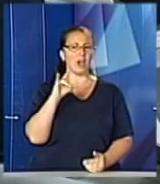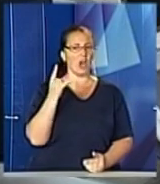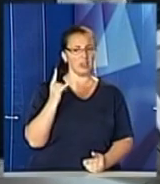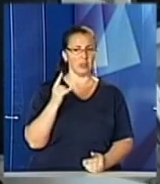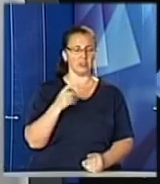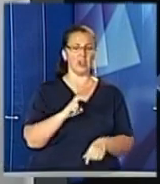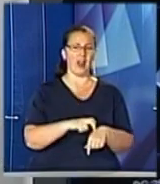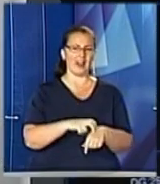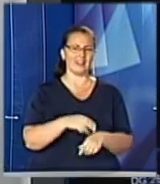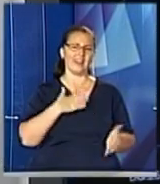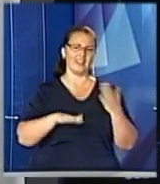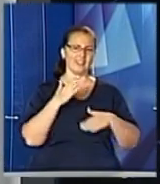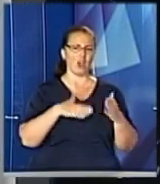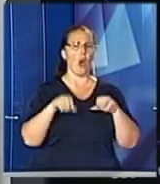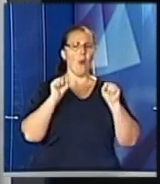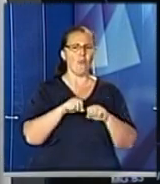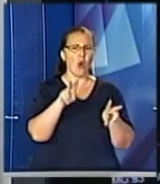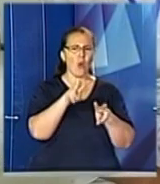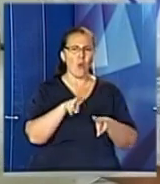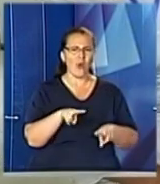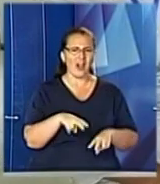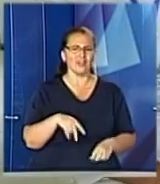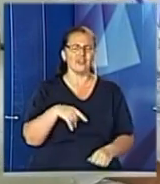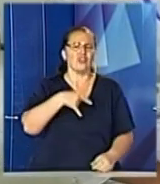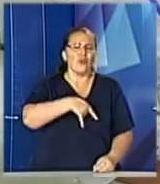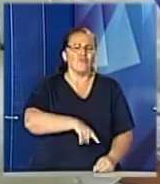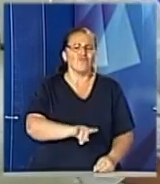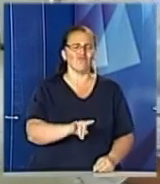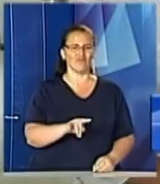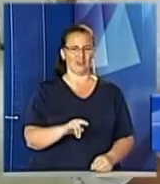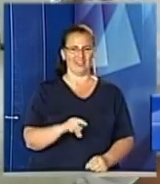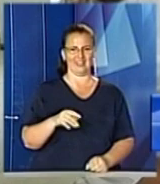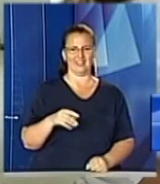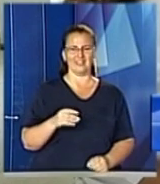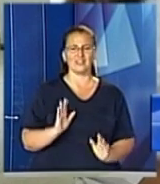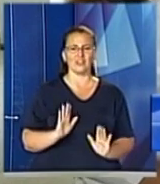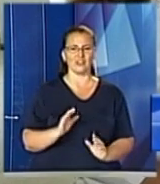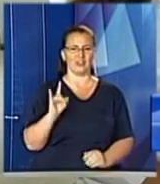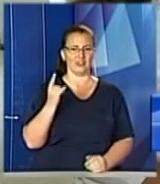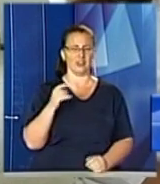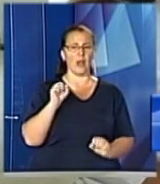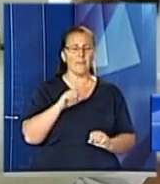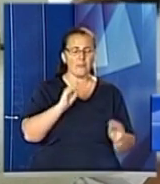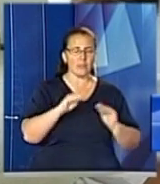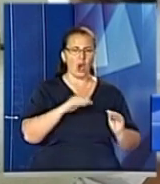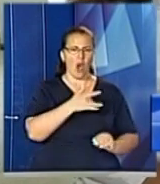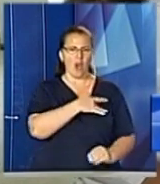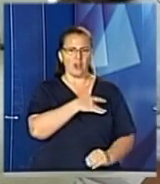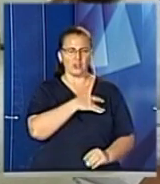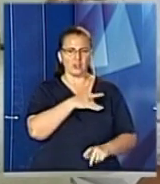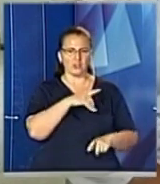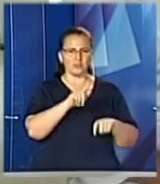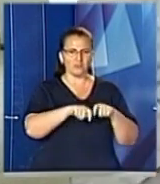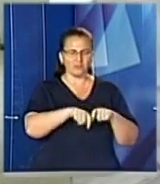Лікарі тішаться, не можна оглянути навіть новонароджених. Цей апарат обладнаний кардіологічним датчиком, конвексним,